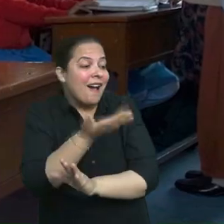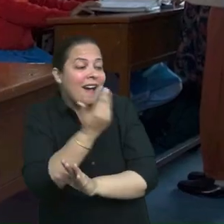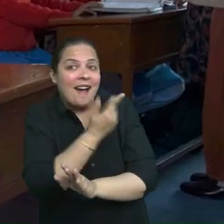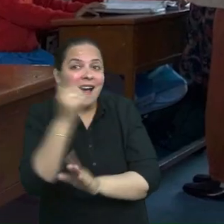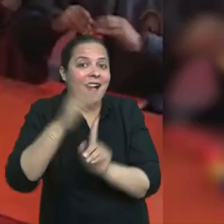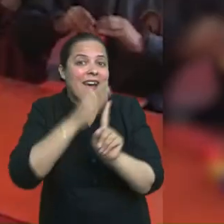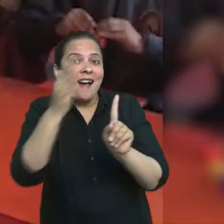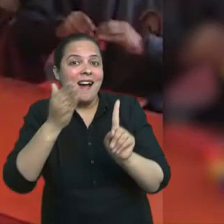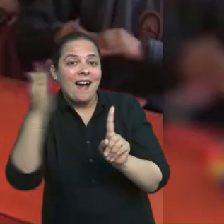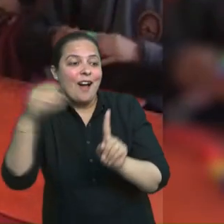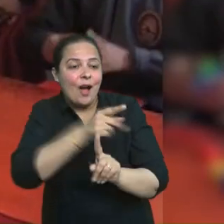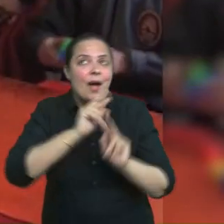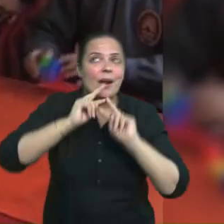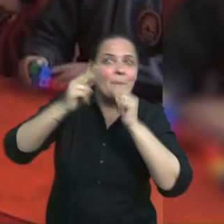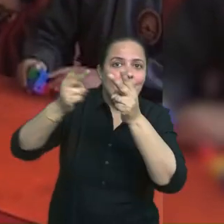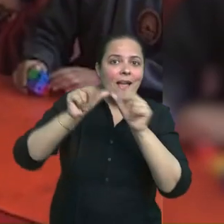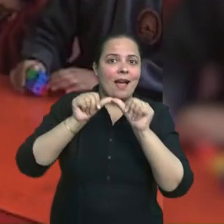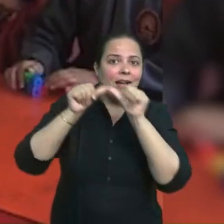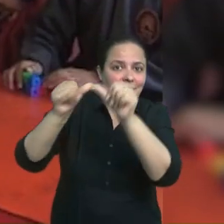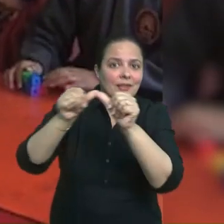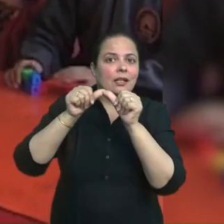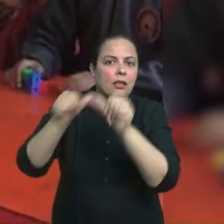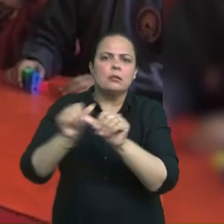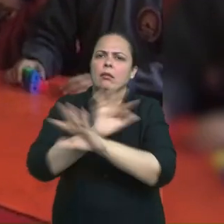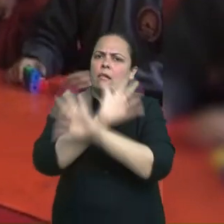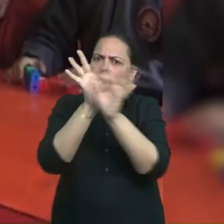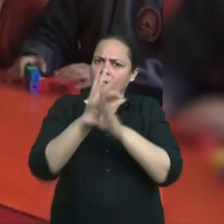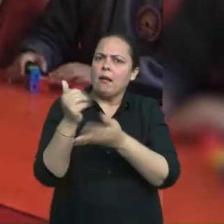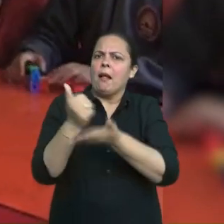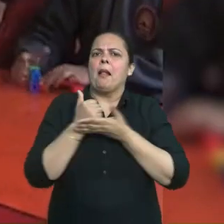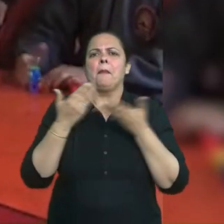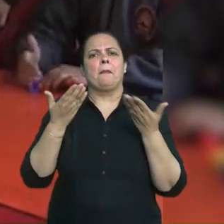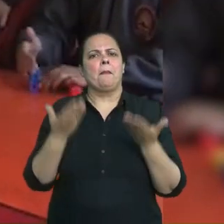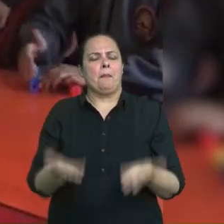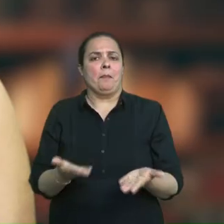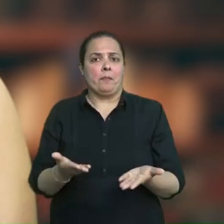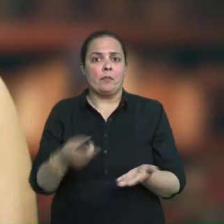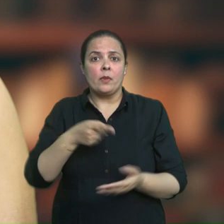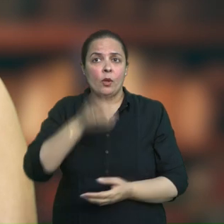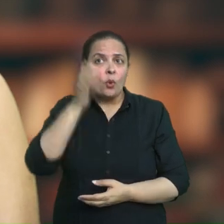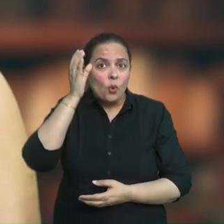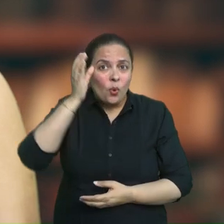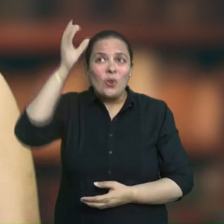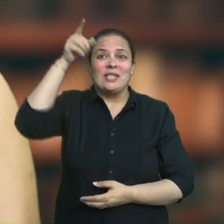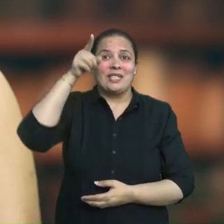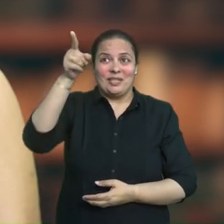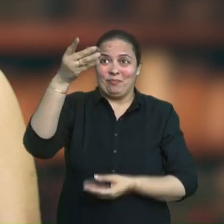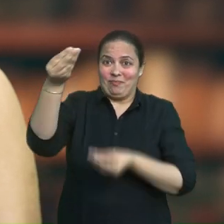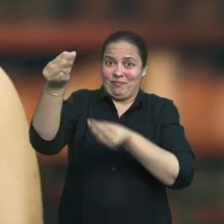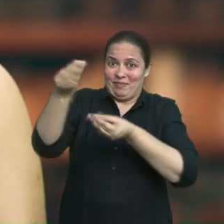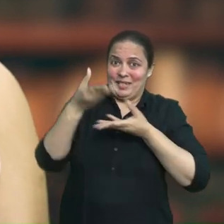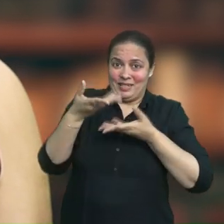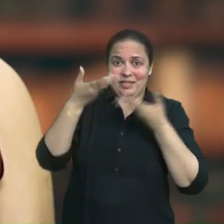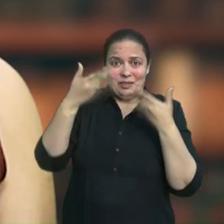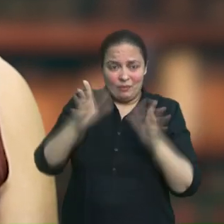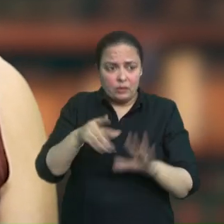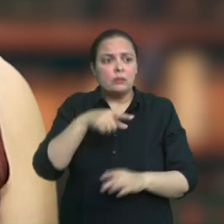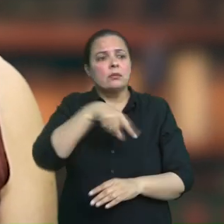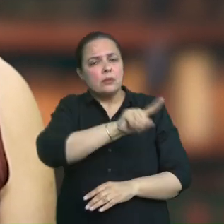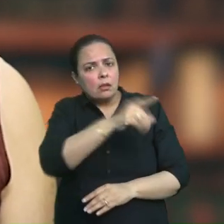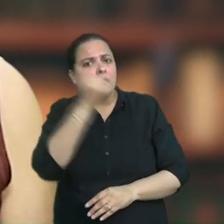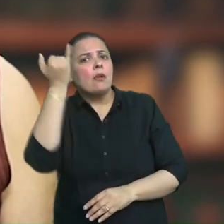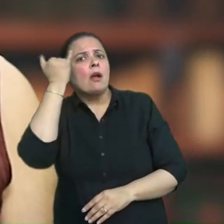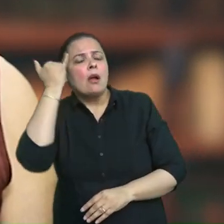सकते हैं या नए क्रिया कलापों का भी निर्मान कर सकते हैं आशा करती हूँ, आप इन इस